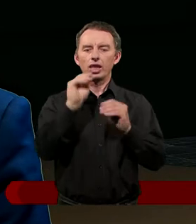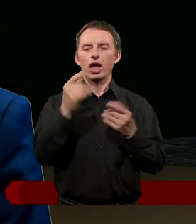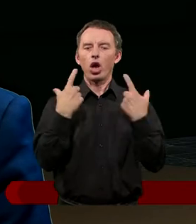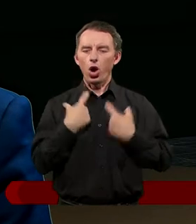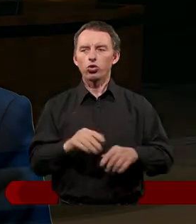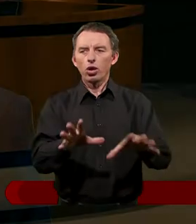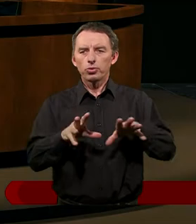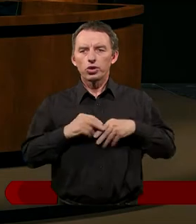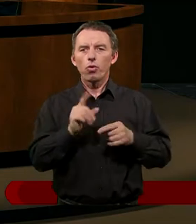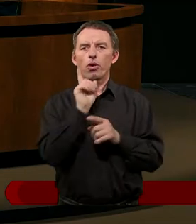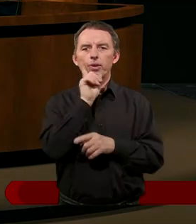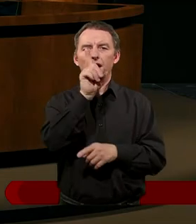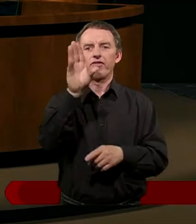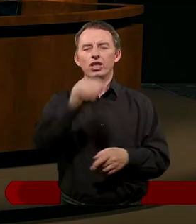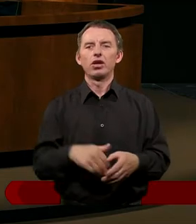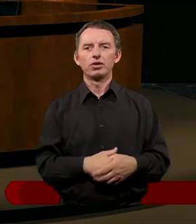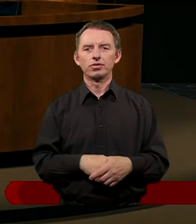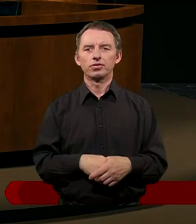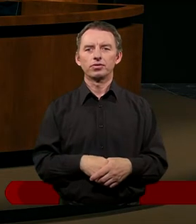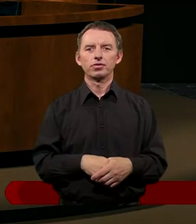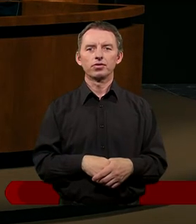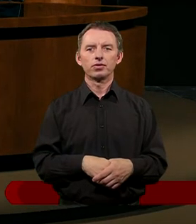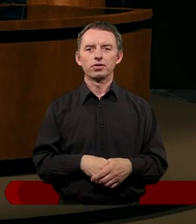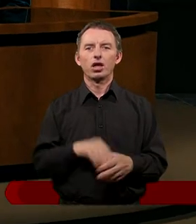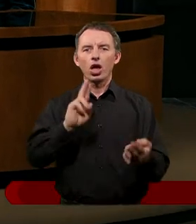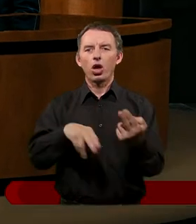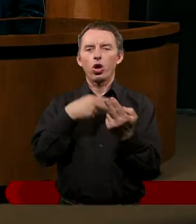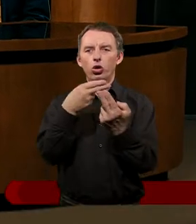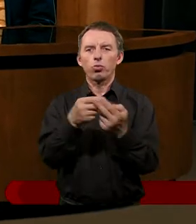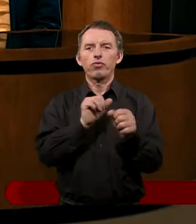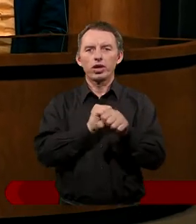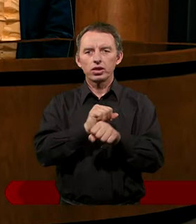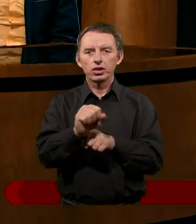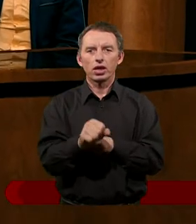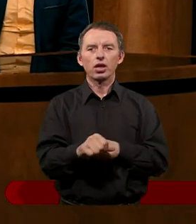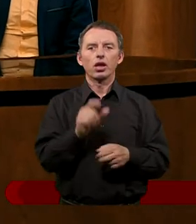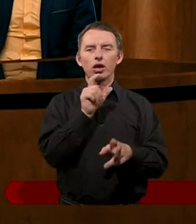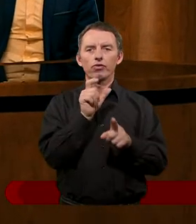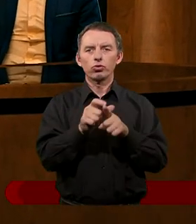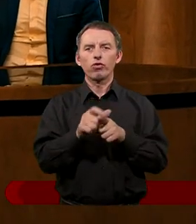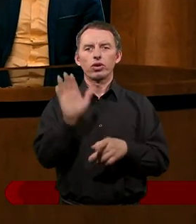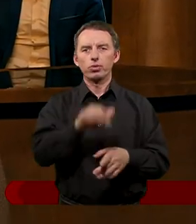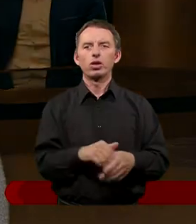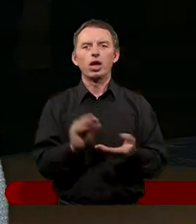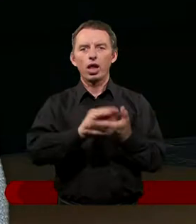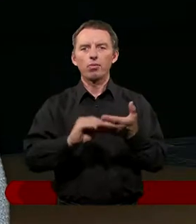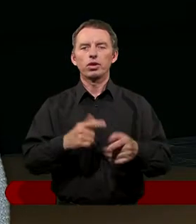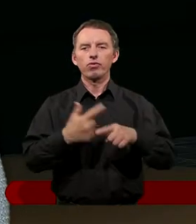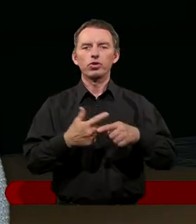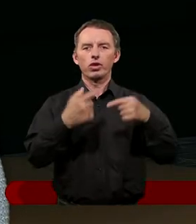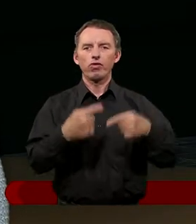tą prawdę. Ja jeszcze dodam, że odpowiedź jest w dwudziestym wersecie, gdzie jest napisane.